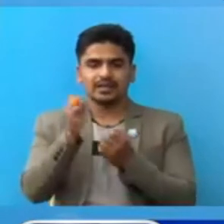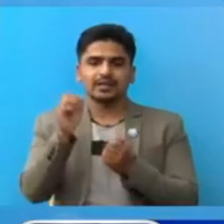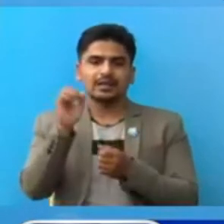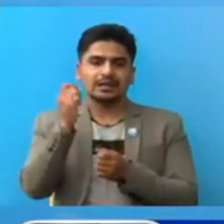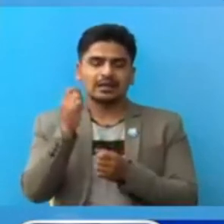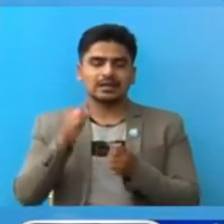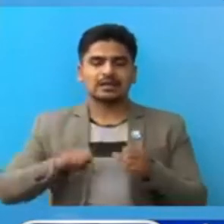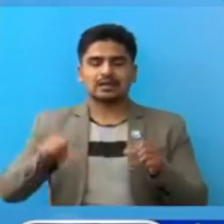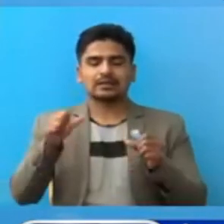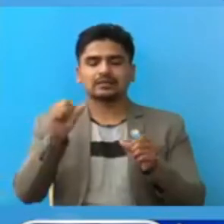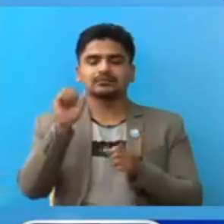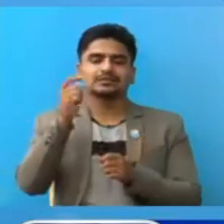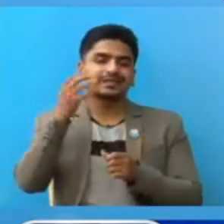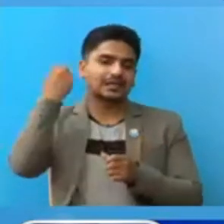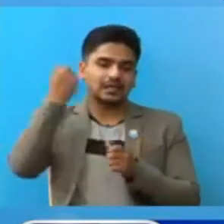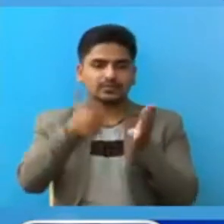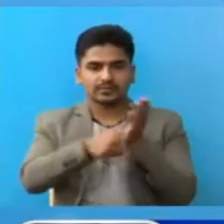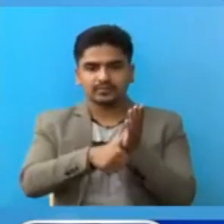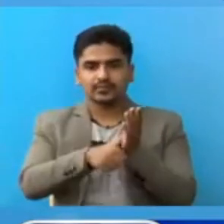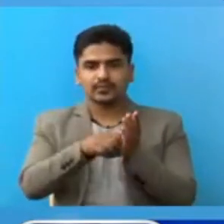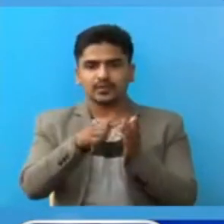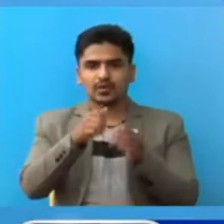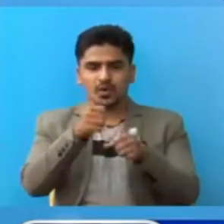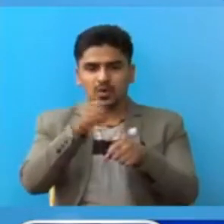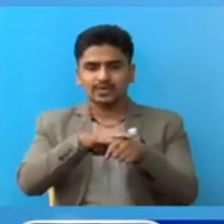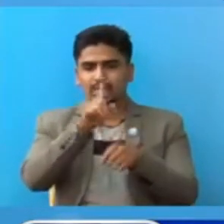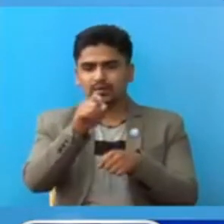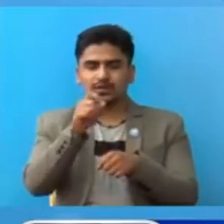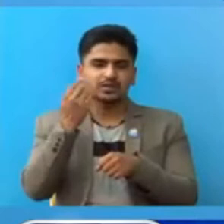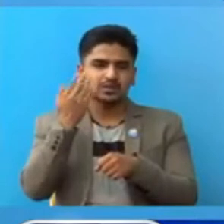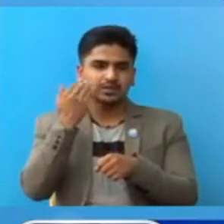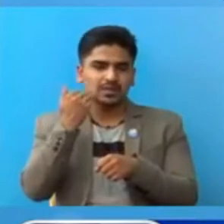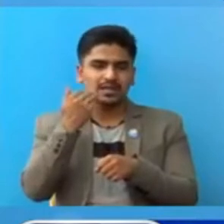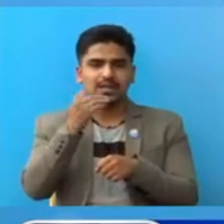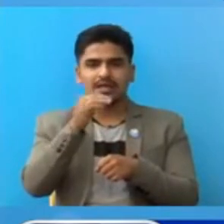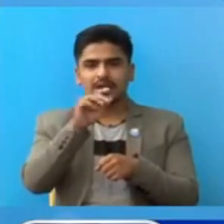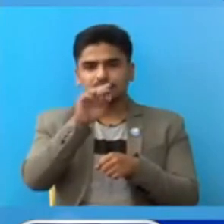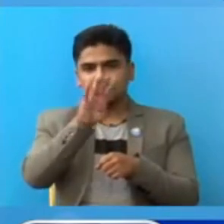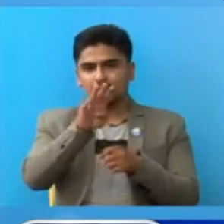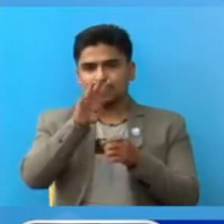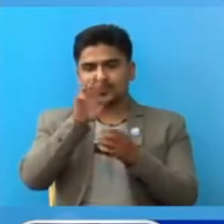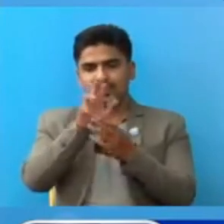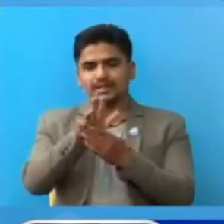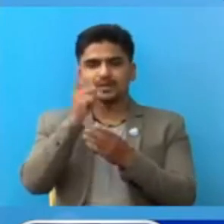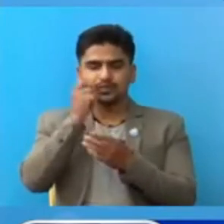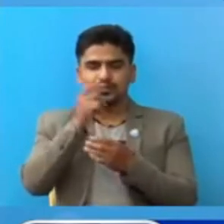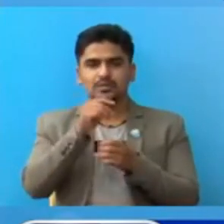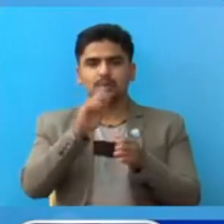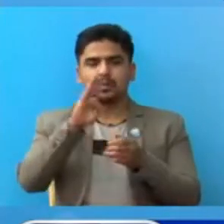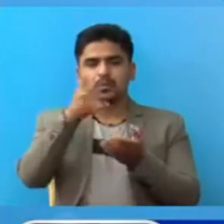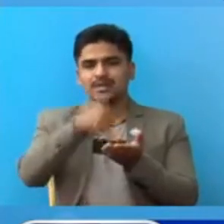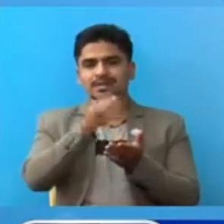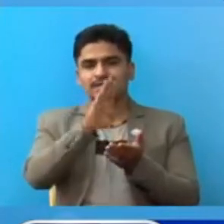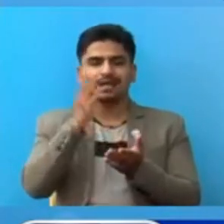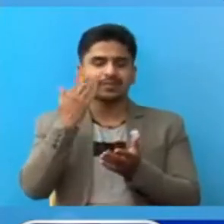जरसाहता प्रयुक्साला टेकू माँ अच्छाम का 10 महिलार उनैंच 25 पुरुष वजांका 4 महिलार चवद पुरुष